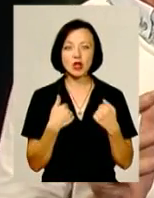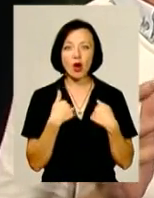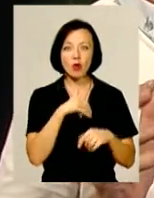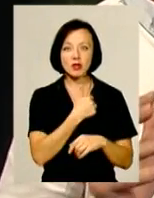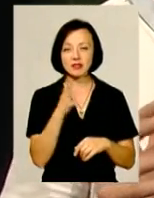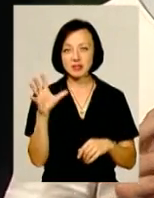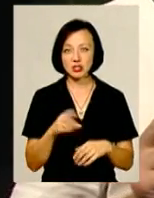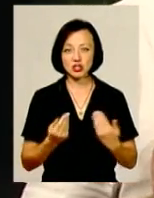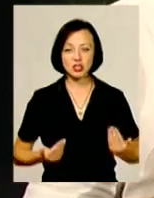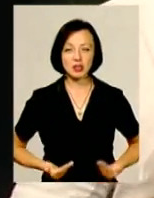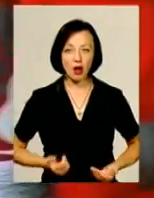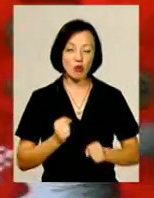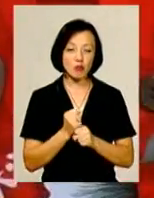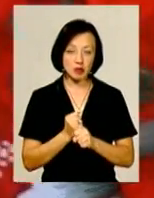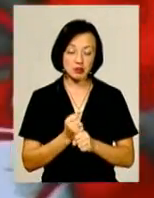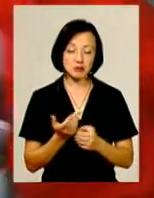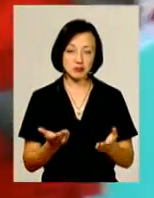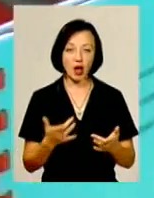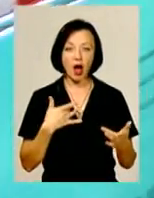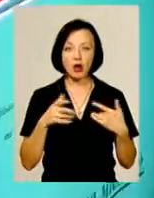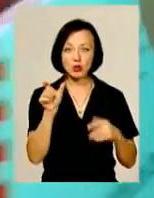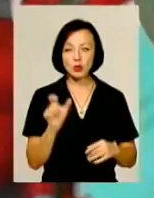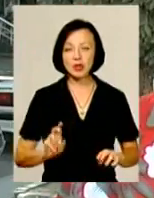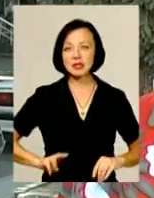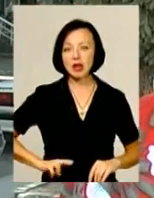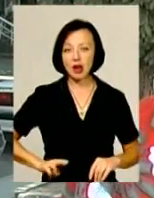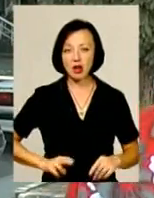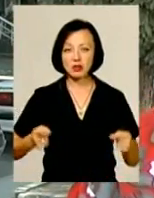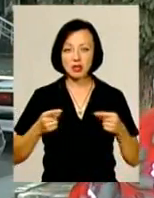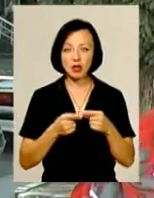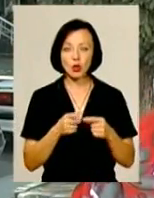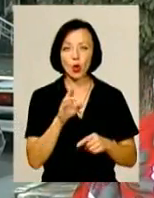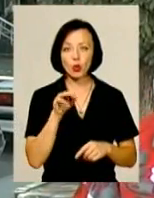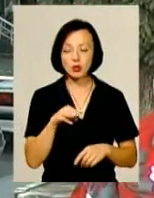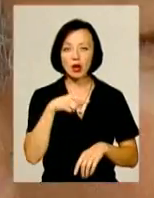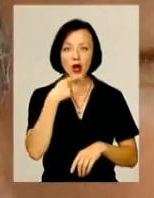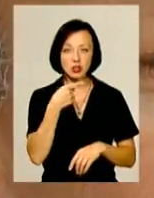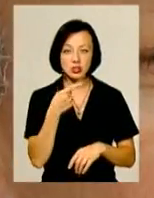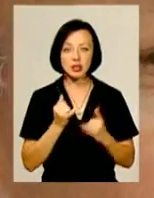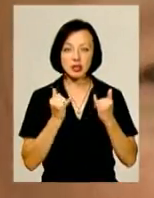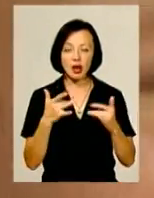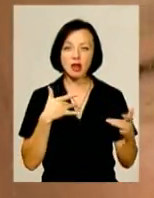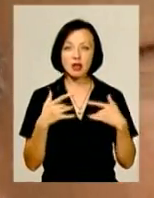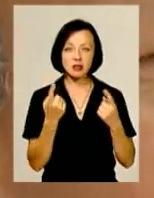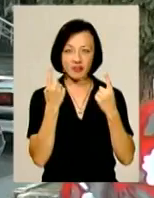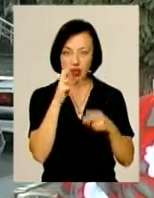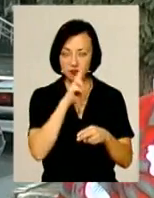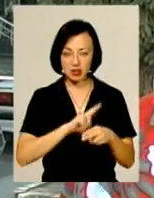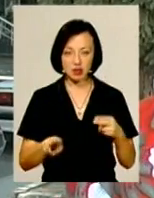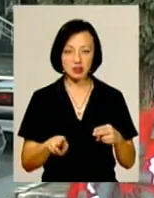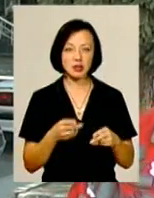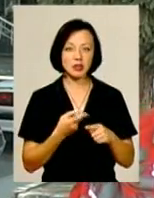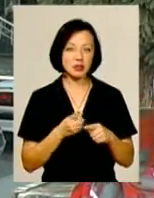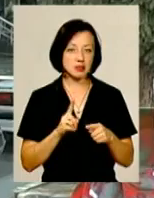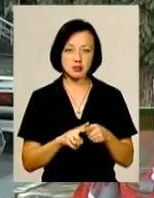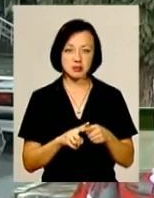хотів все життя робити. Актор та директор монотеатру «Кут» Володимир Смотритель переконаний, для театру це велика втрата. Для мене це